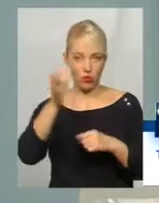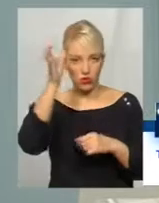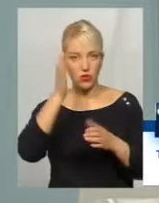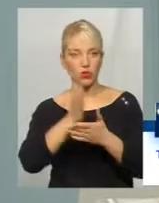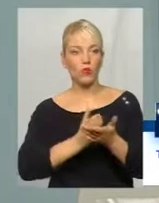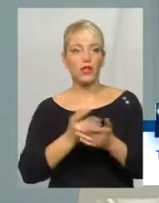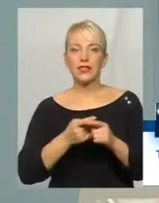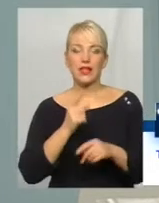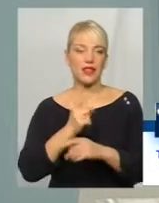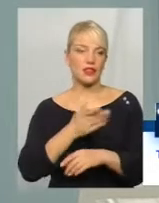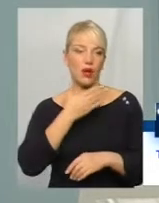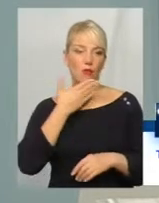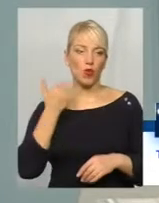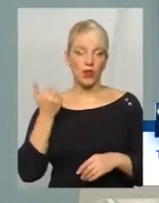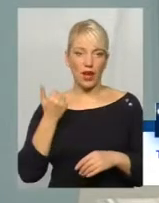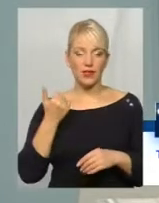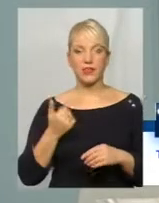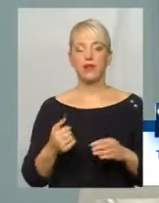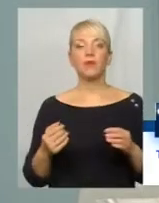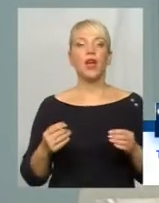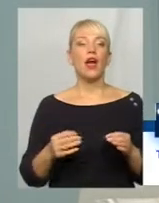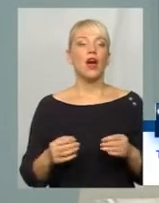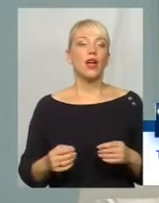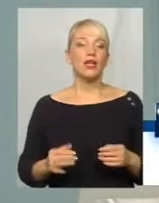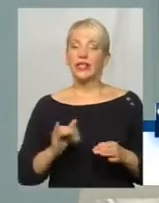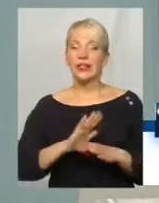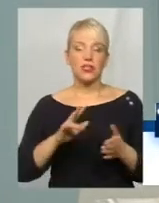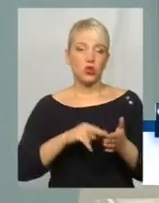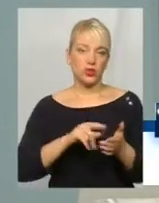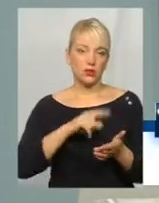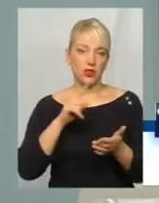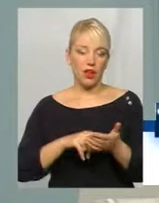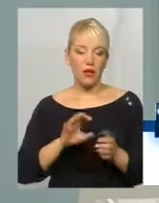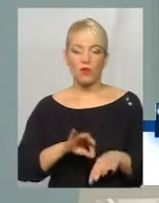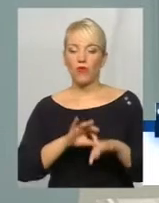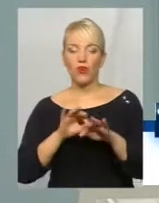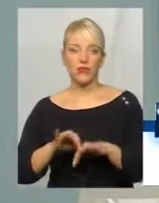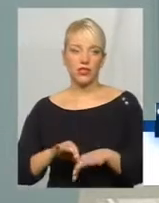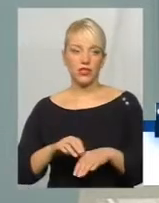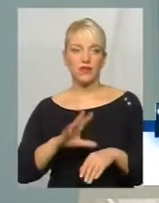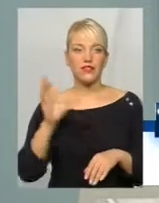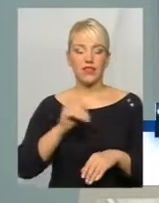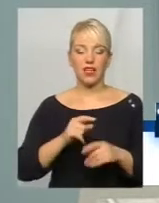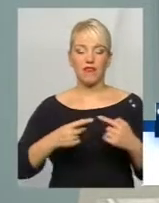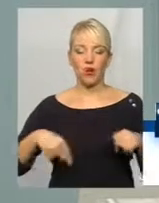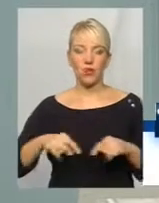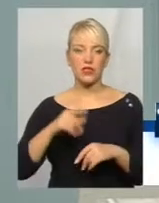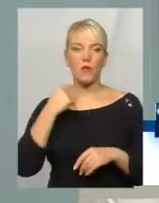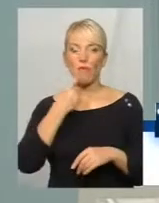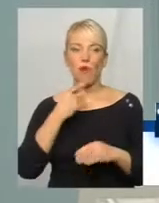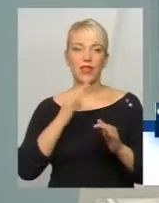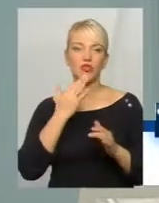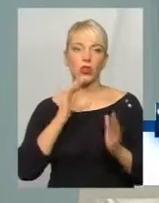І це не забороняється абсолютно, і не стоїть питання про виведення всіх факультативів мов національних меншин.